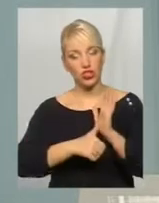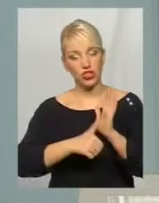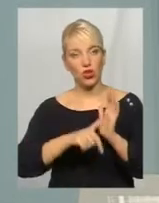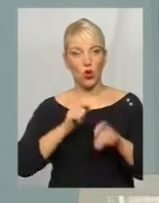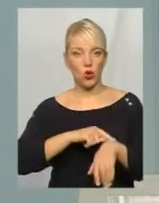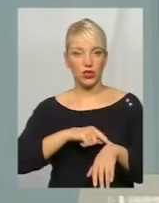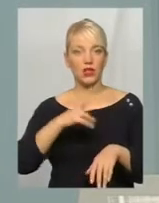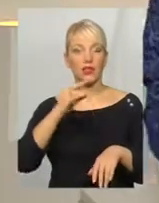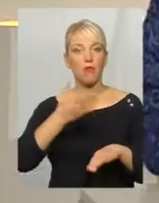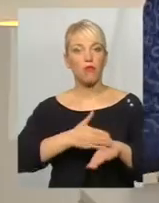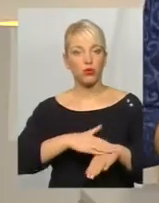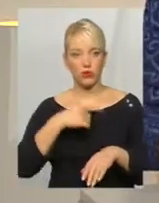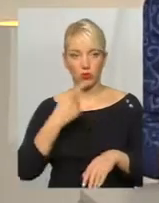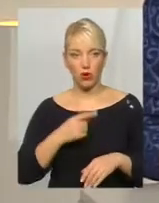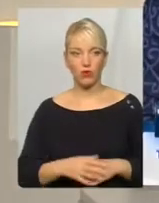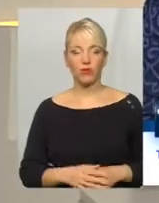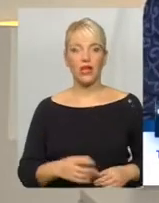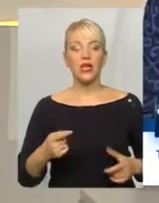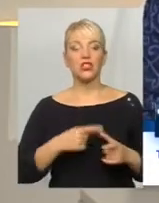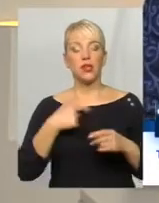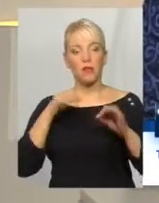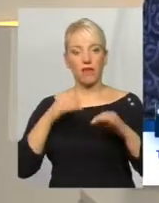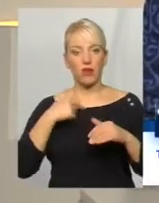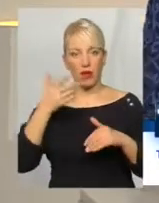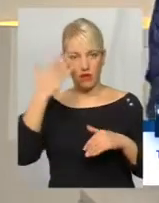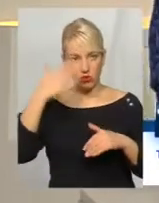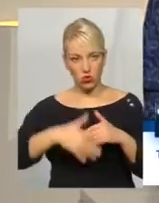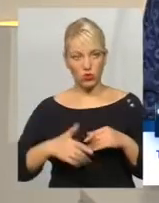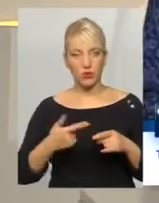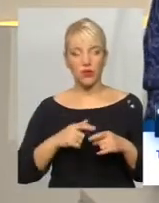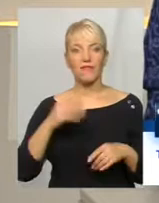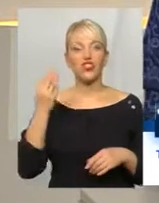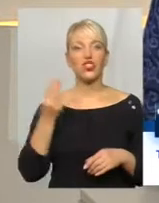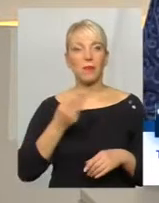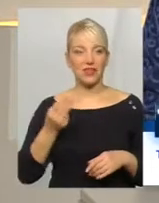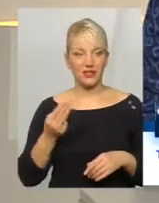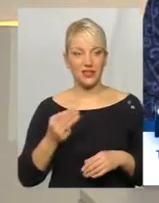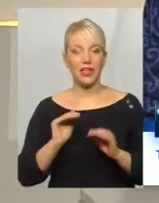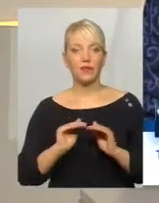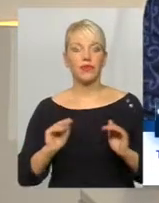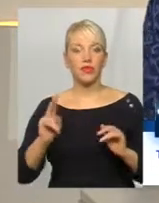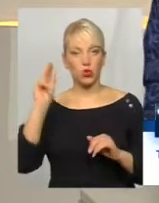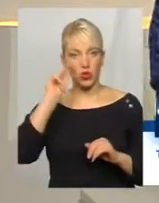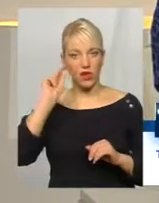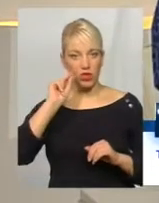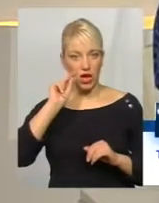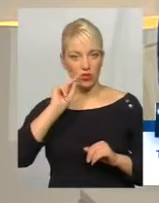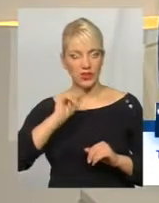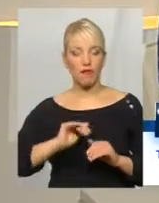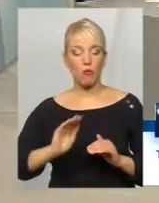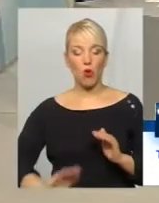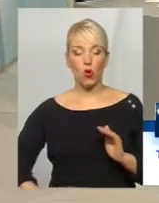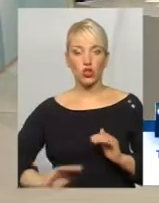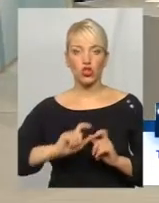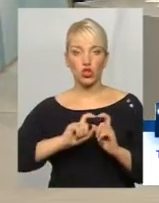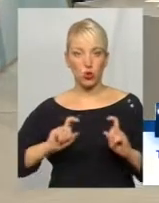наприклад, польської мови. Тобто, суті, чи правильно я вас розумію, пані Тетяно, по суті, в Шепетівці діти, які навчаються в молодшій